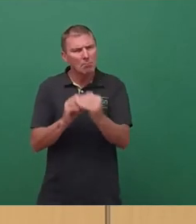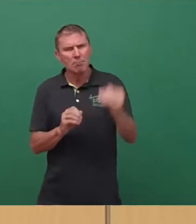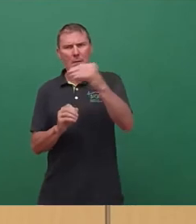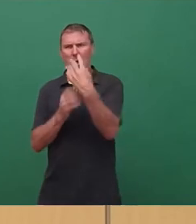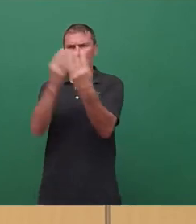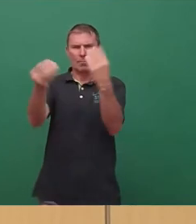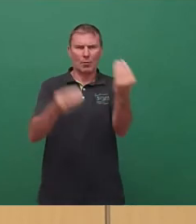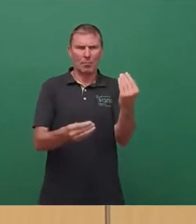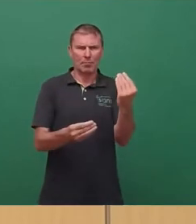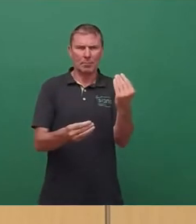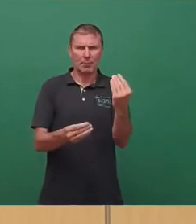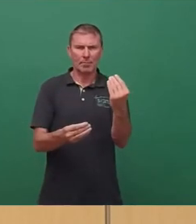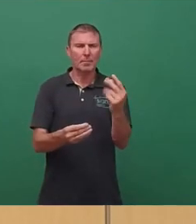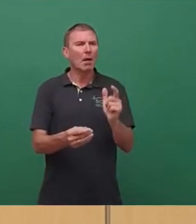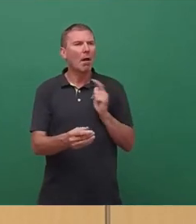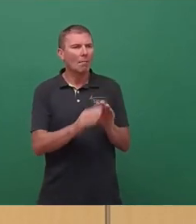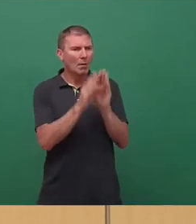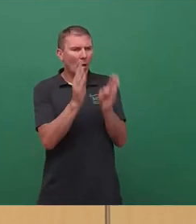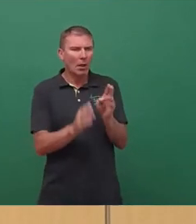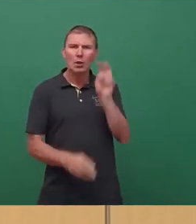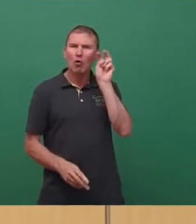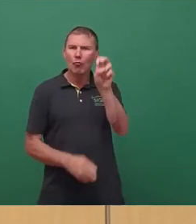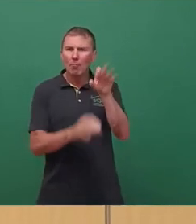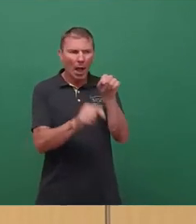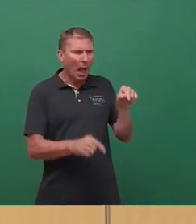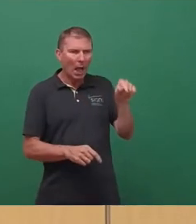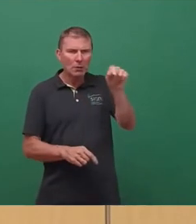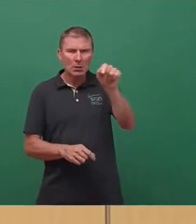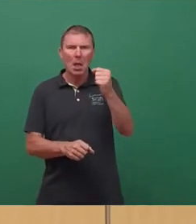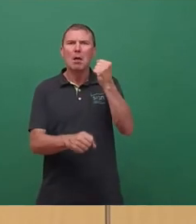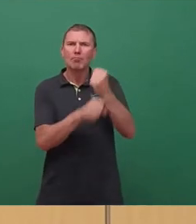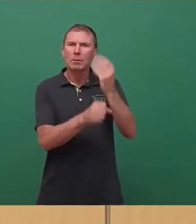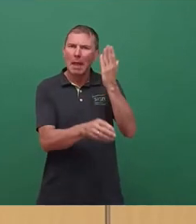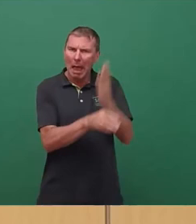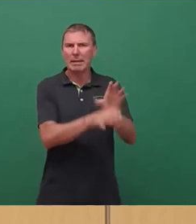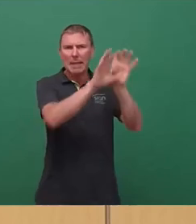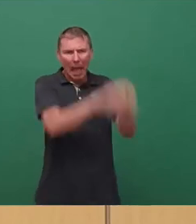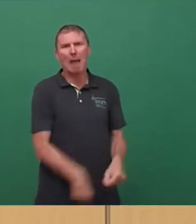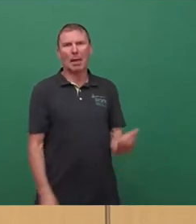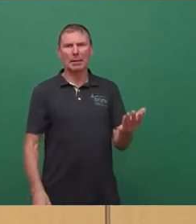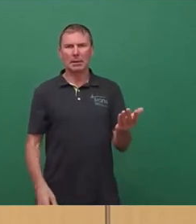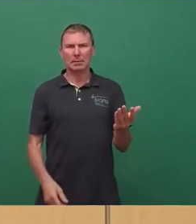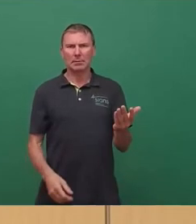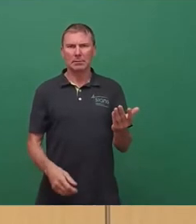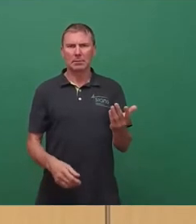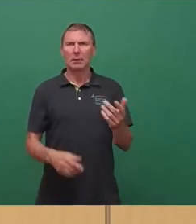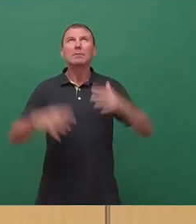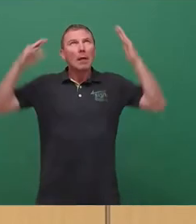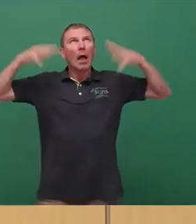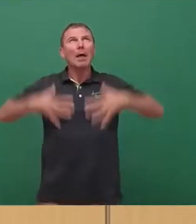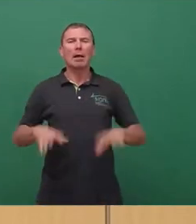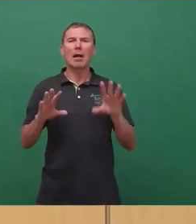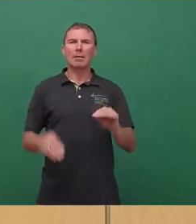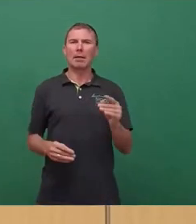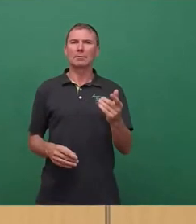Die Wartehäuschen an den Straßenbahnhaltestellen mussten endlich abgerissen werden. Darauf wartete das Volk schließlich seit